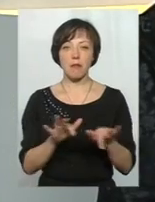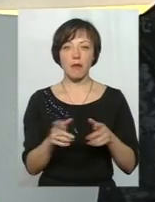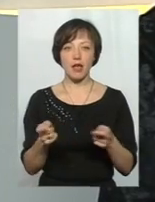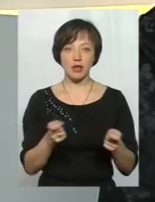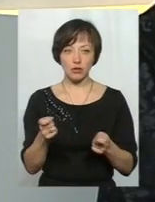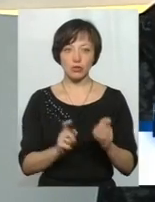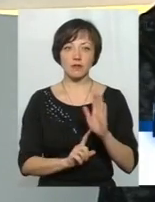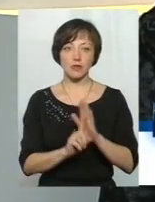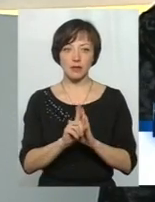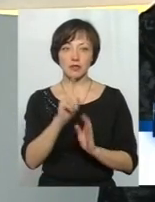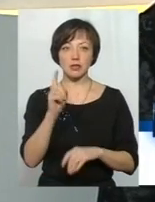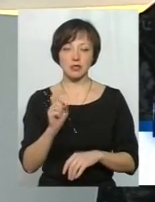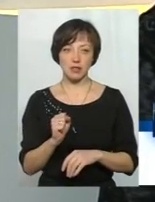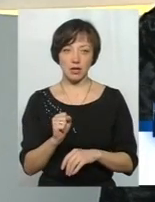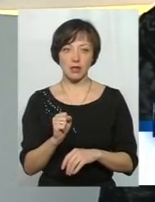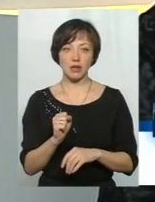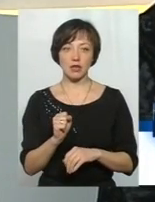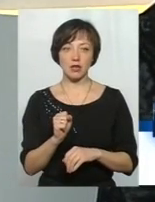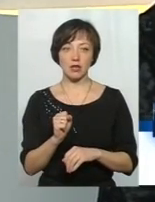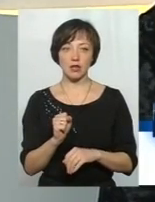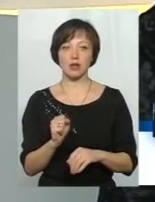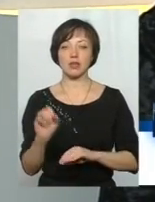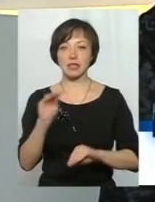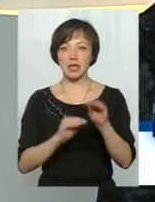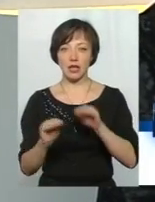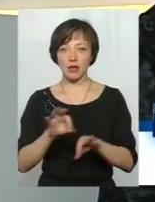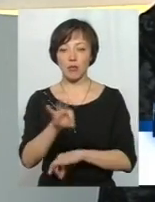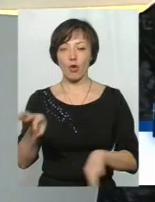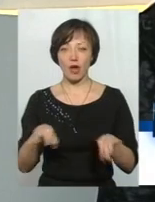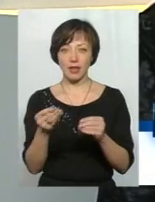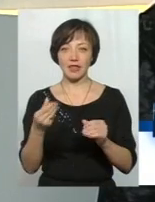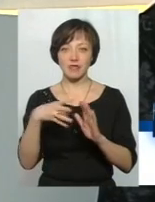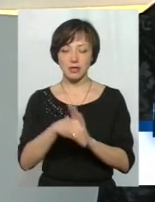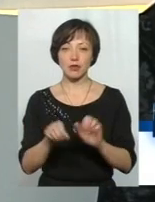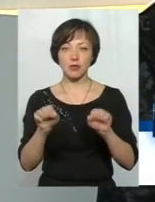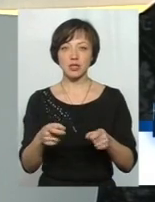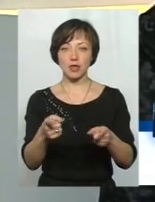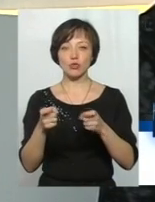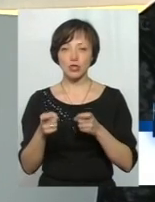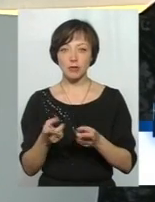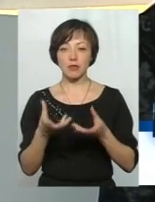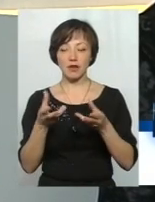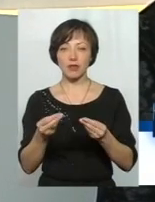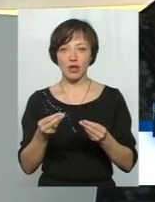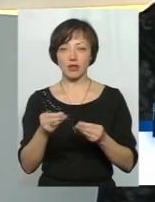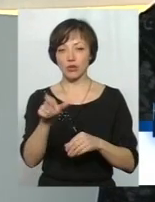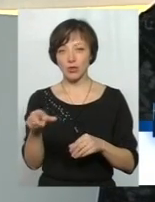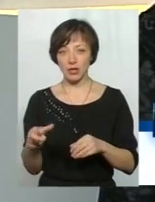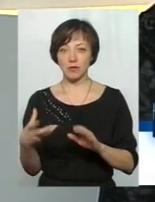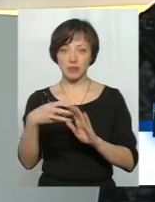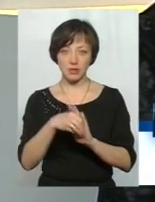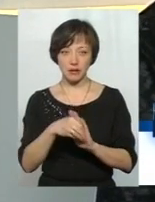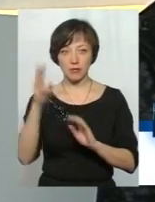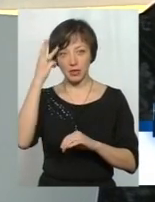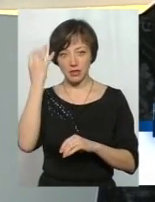який би взявся за складання інфестиційного проєкту, який би міг залучити, переконати інвесторів, зайти сюди